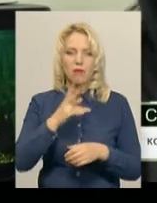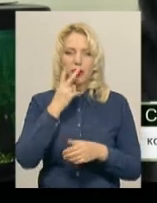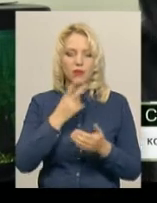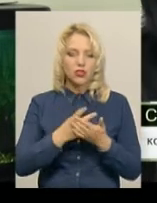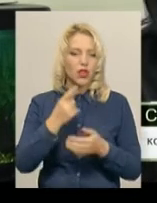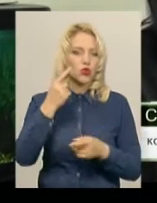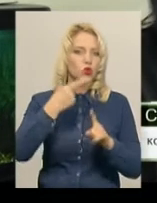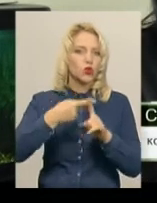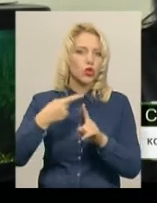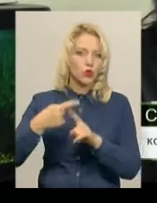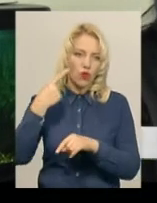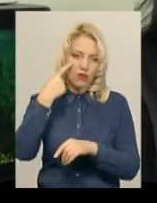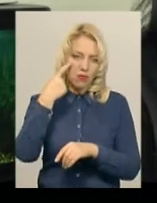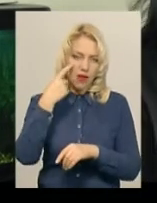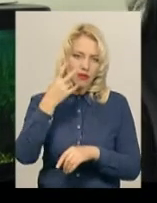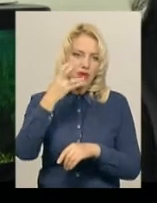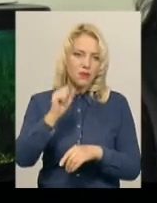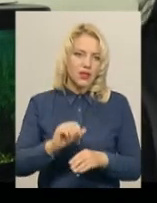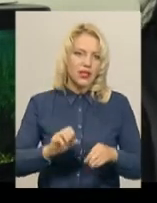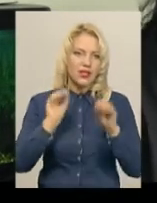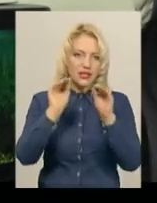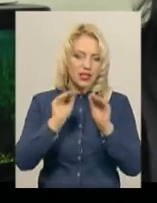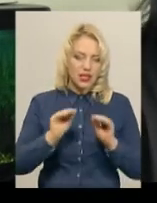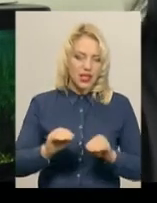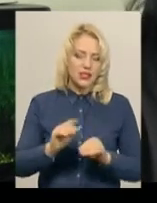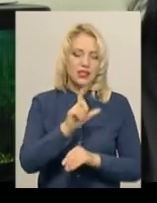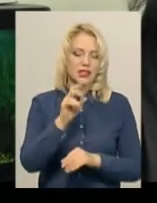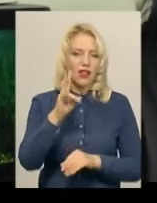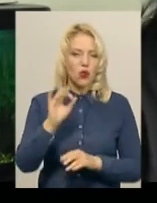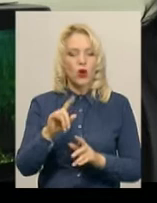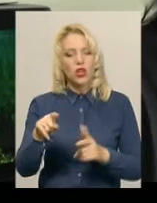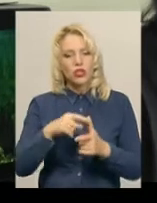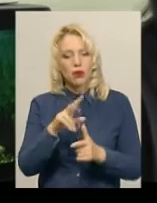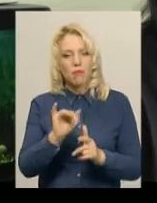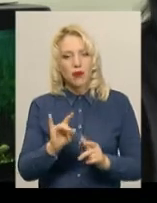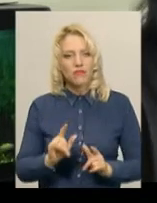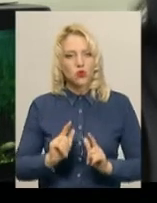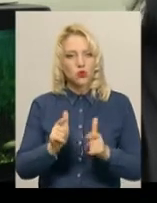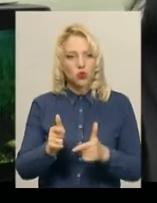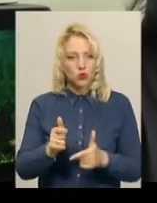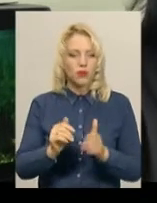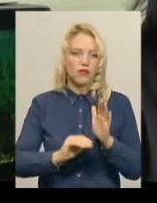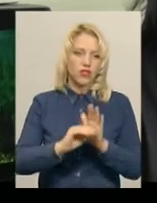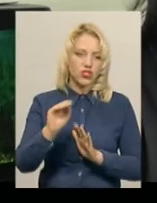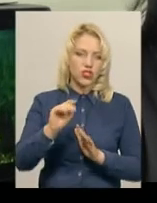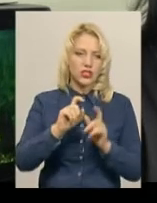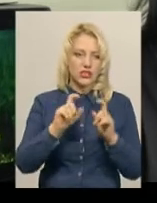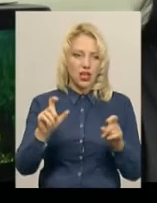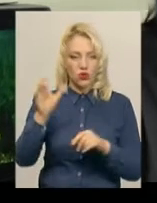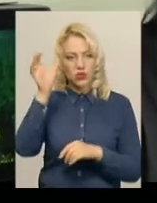до прискладання ЗНО чи при вступі до вищих закладів освіти, але це